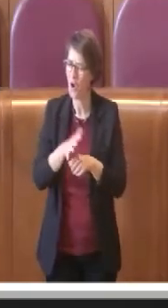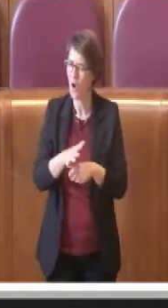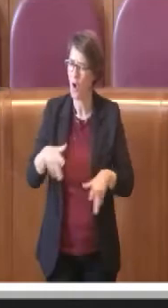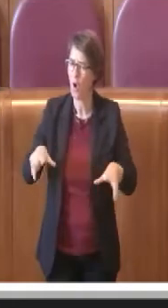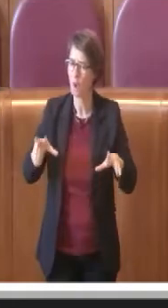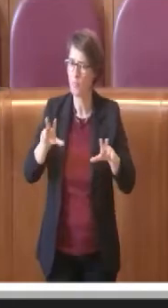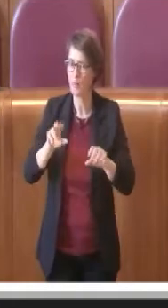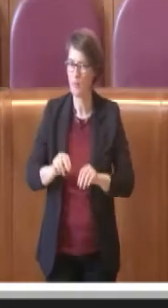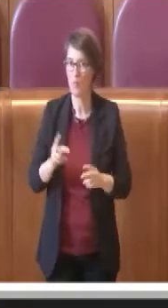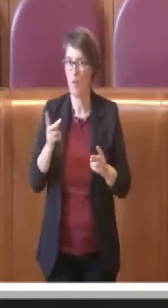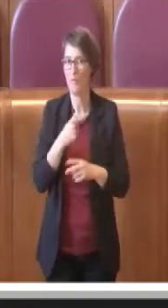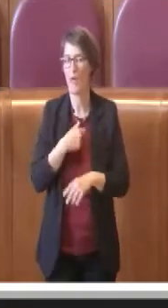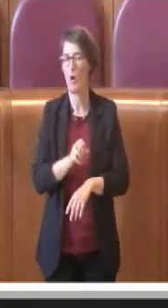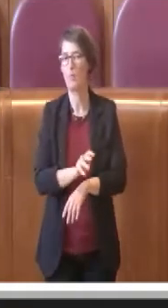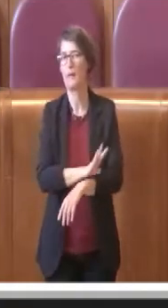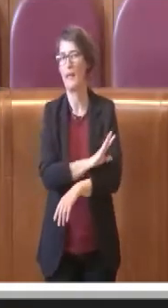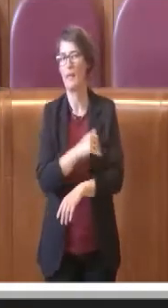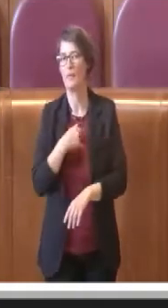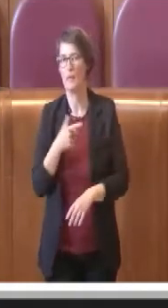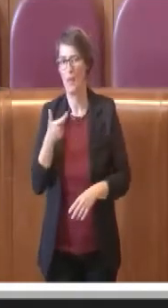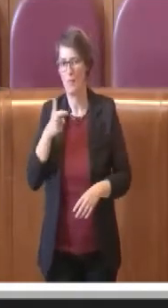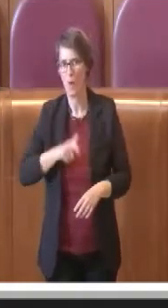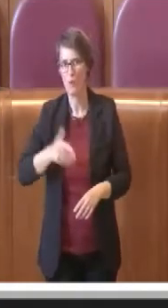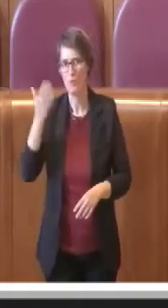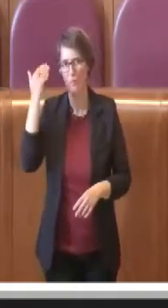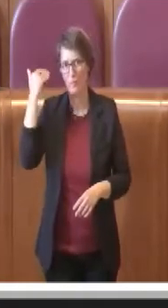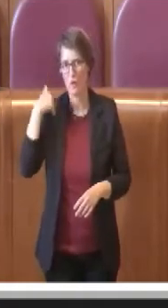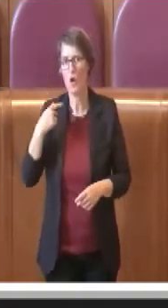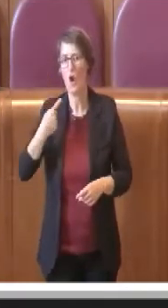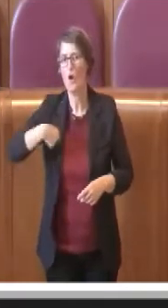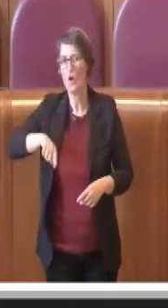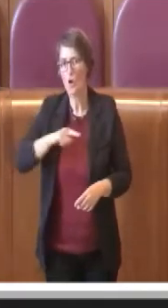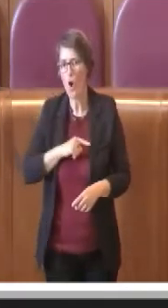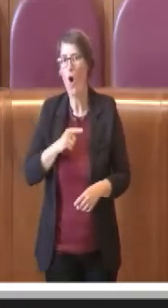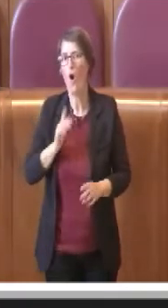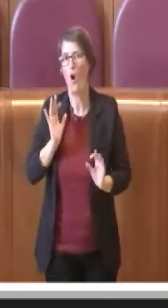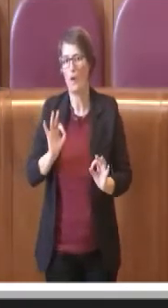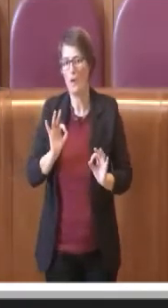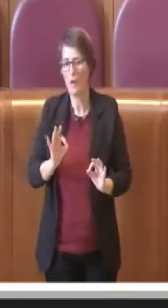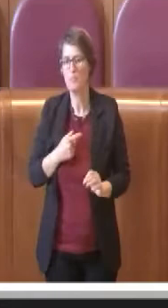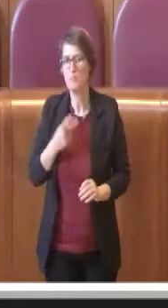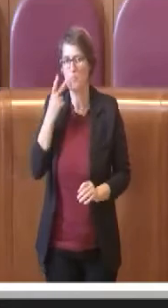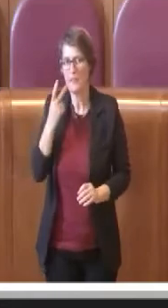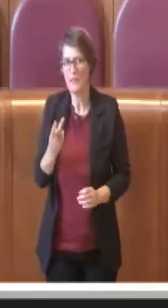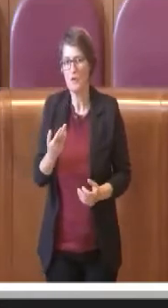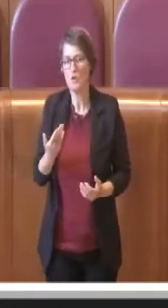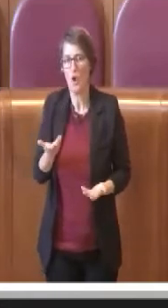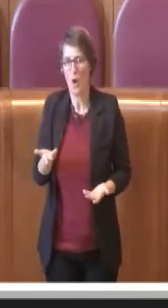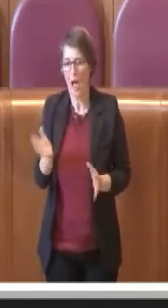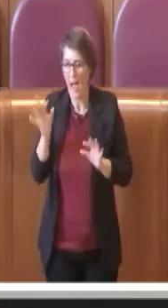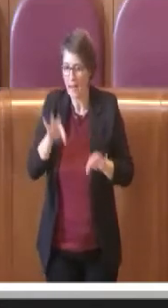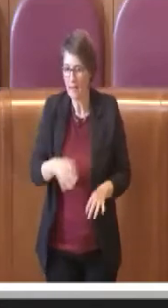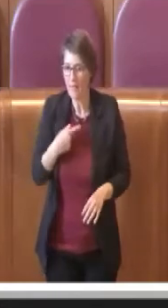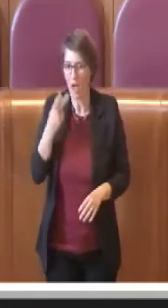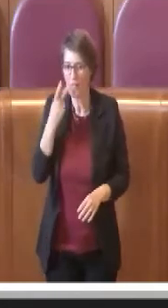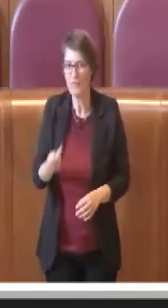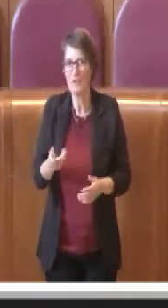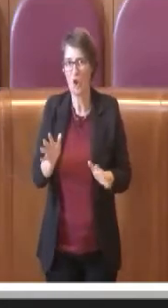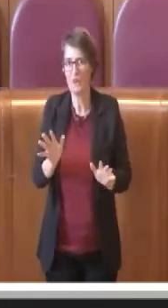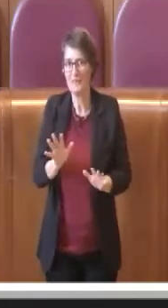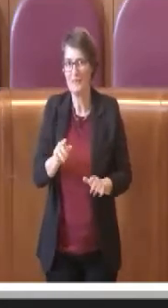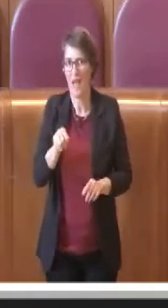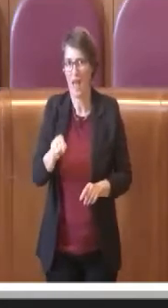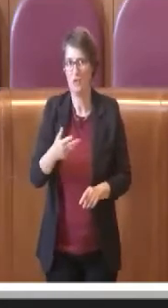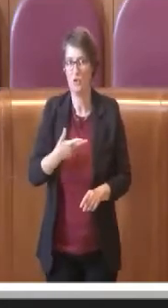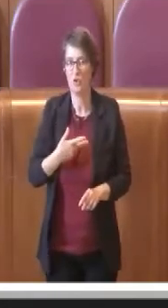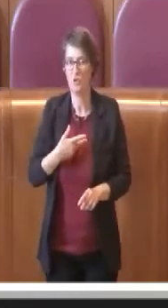abbiamo trovato con un miliardo e 300 milioni di debiti di ATAC, dove una società, l'ho detto già altre